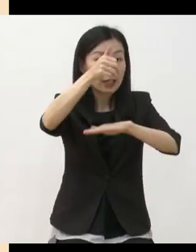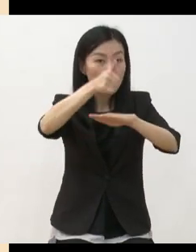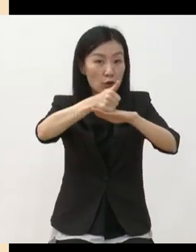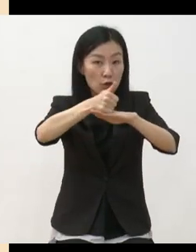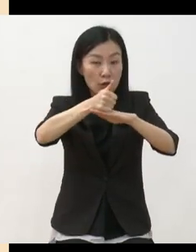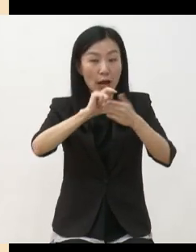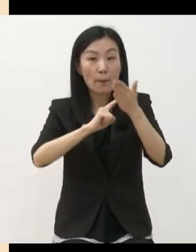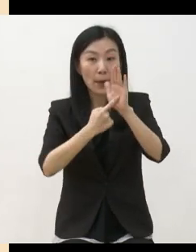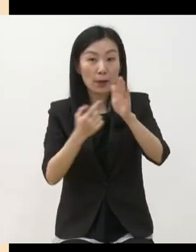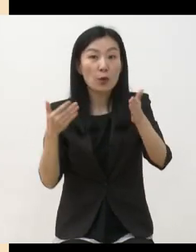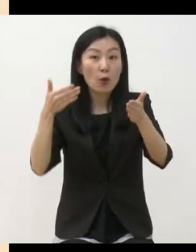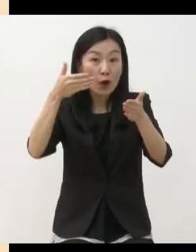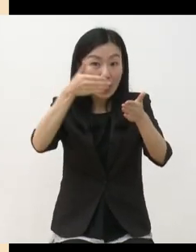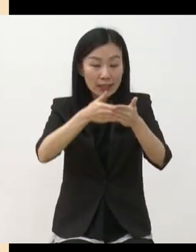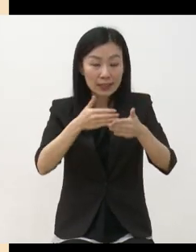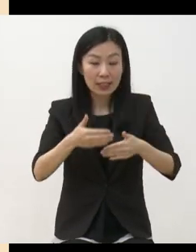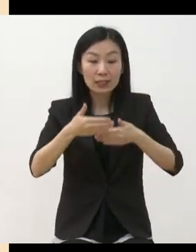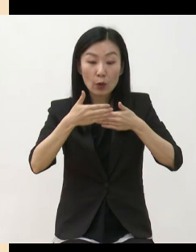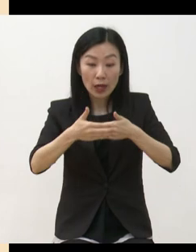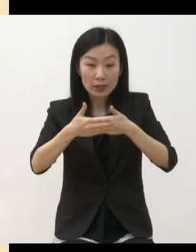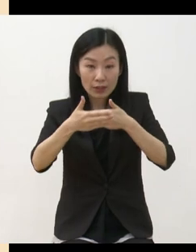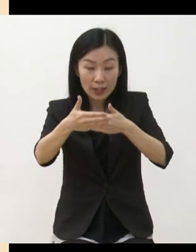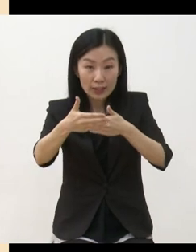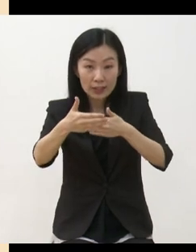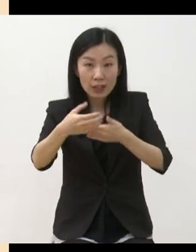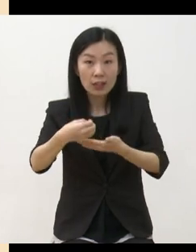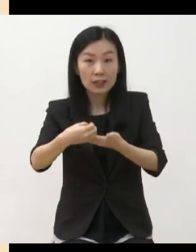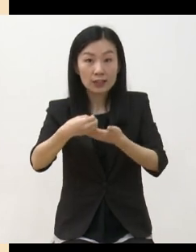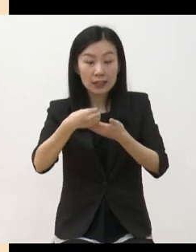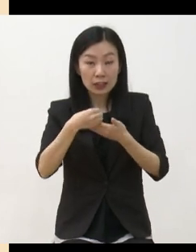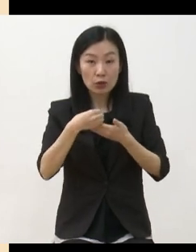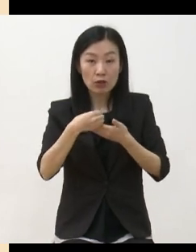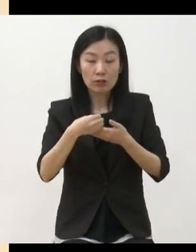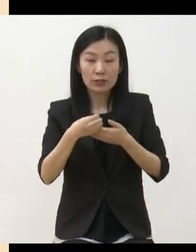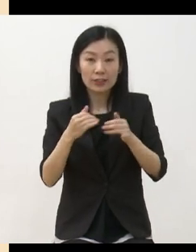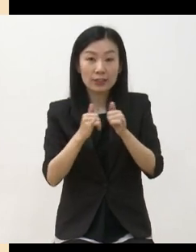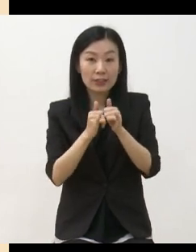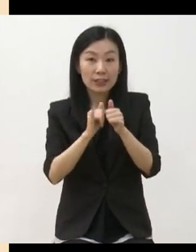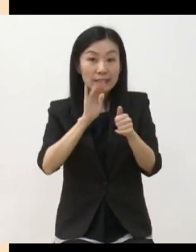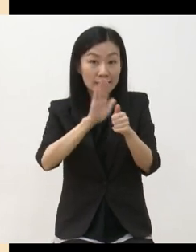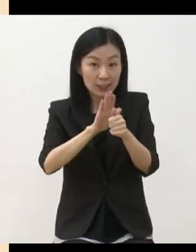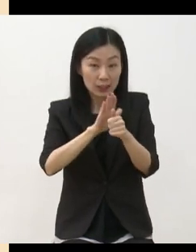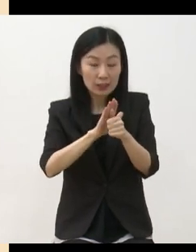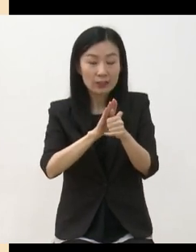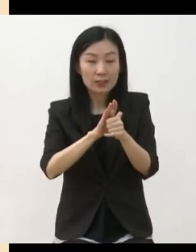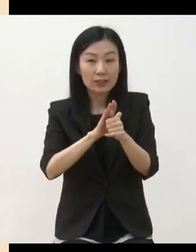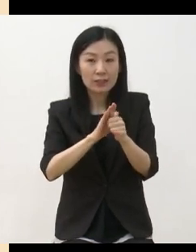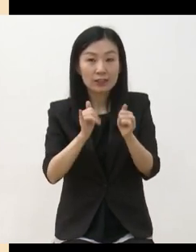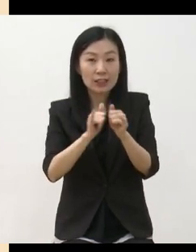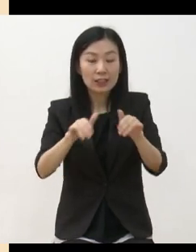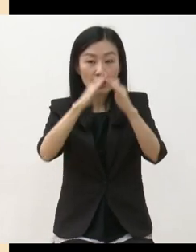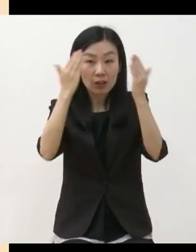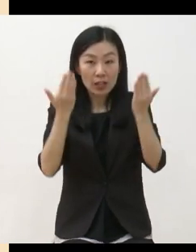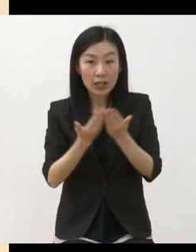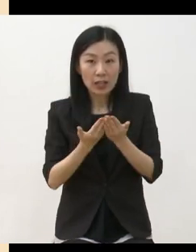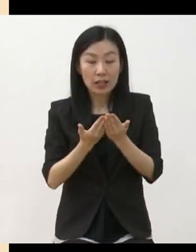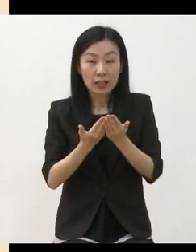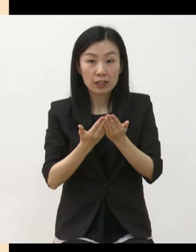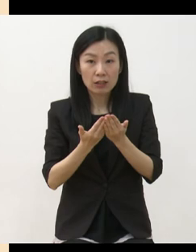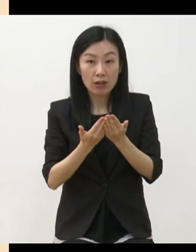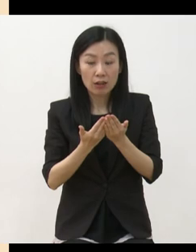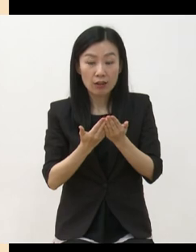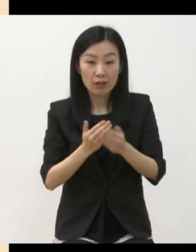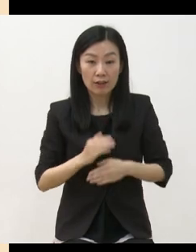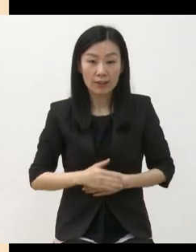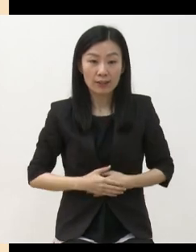그 과정에서 지원 신청자 전원에 대해서 문자 안내를 하고 2차 심의 이상의